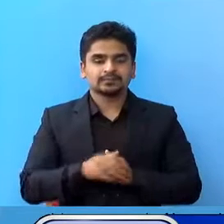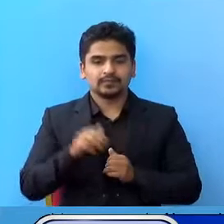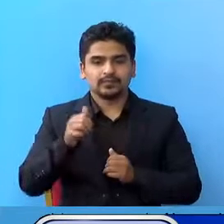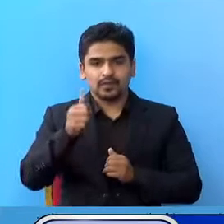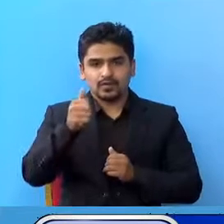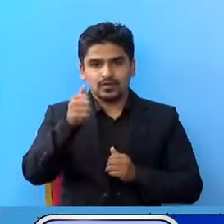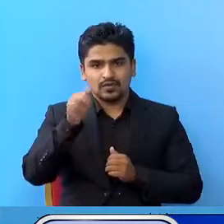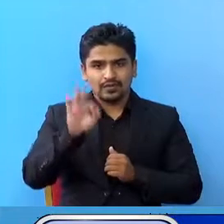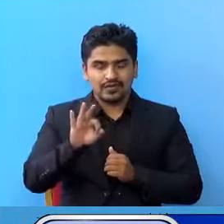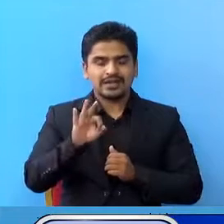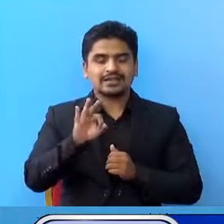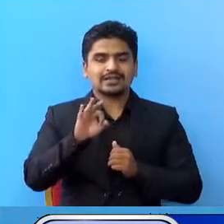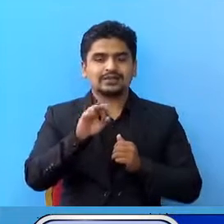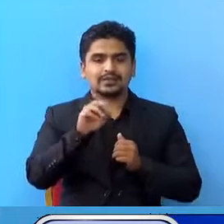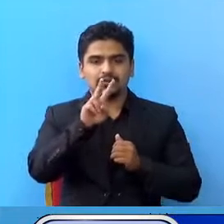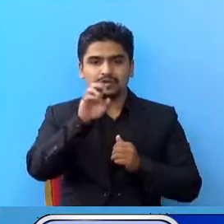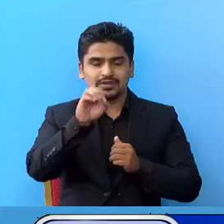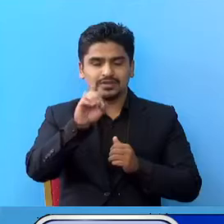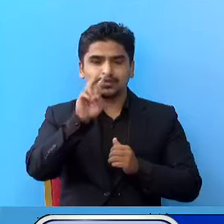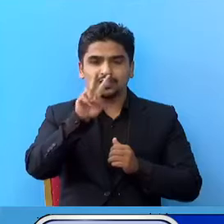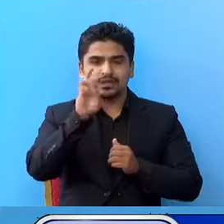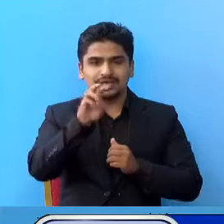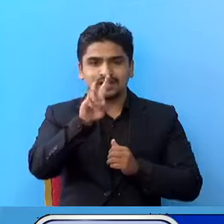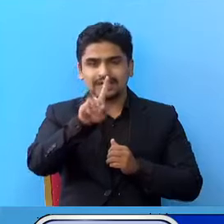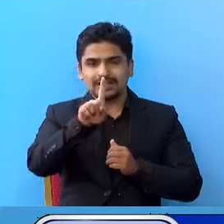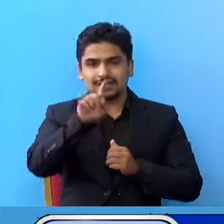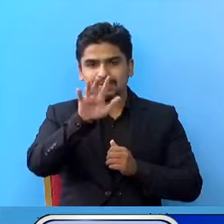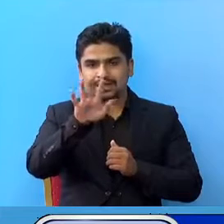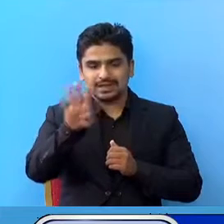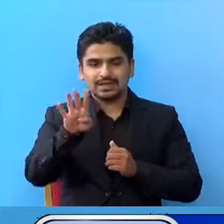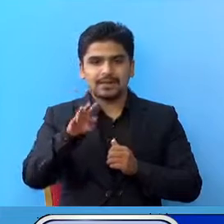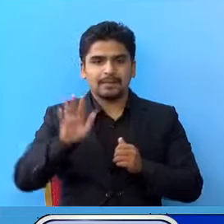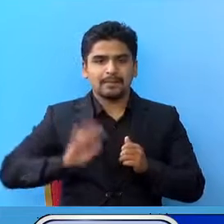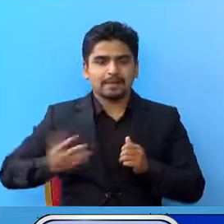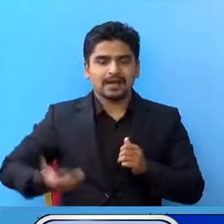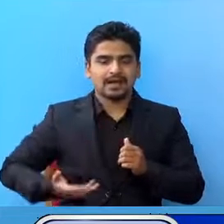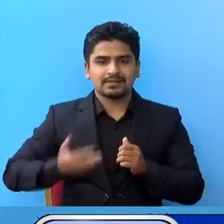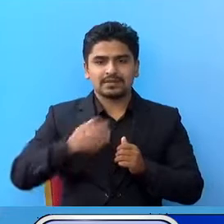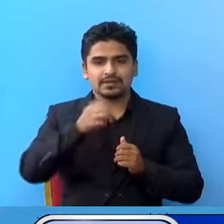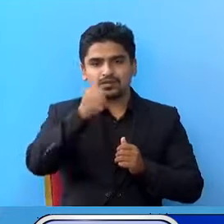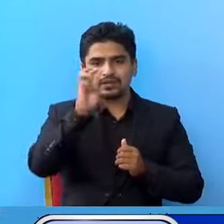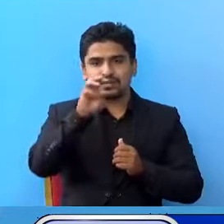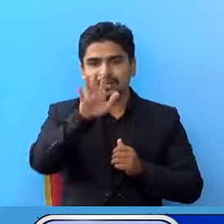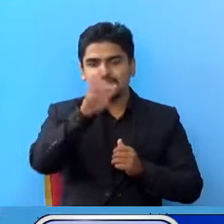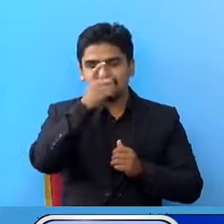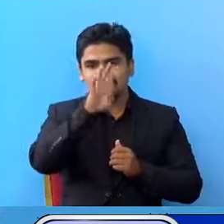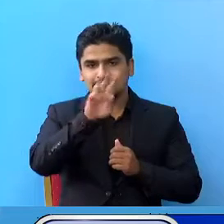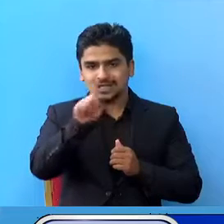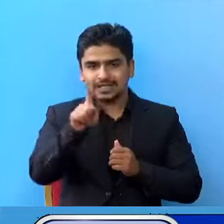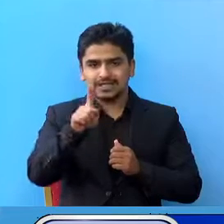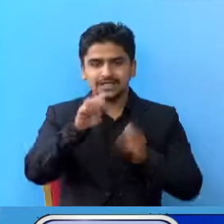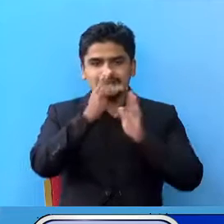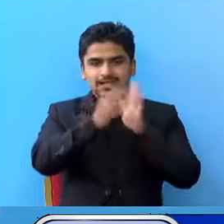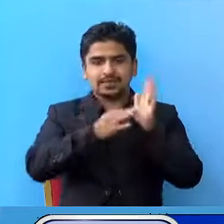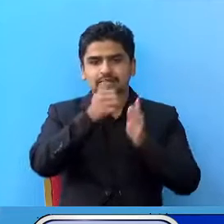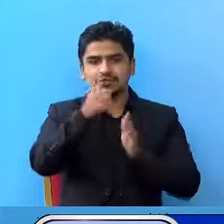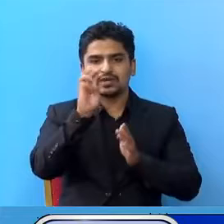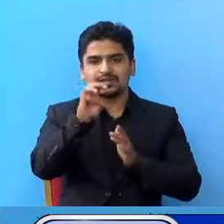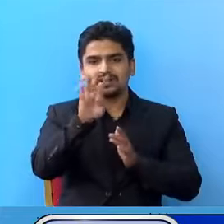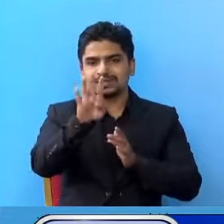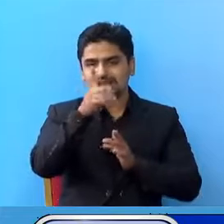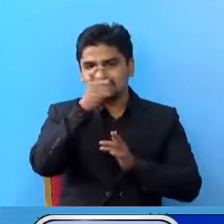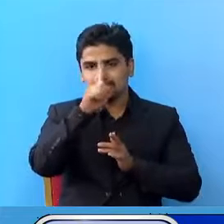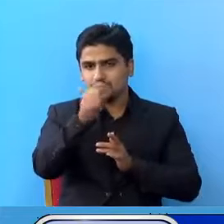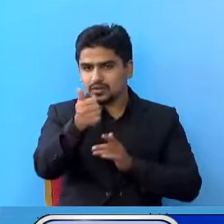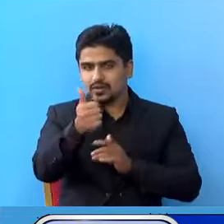अफगानिस्तान मां 2001-19, बांगलादेश मां 6,005-41, स्रीलंका मां 6,004